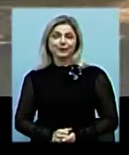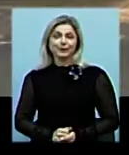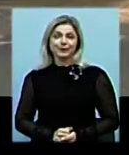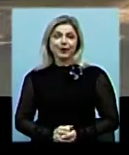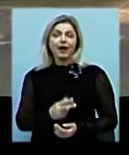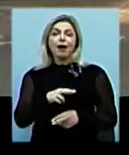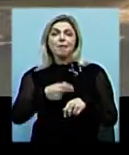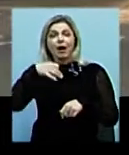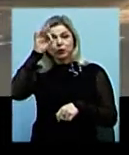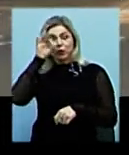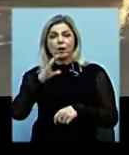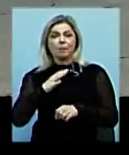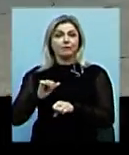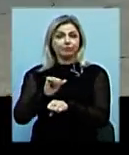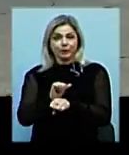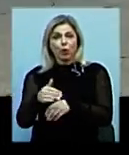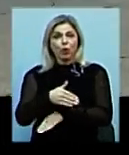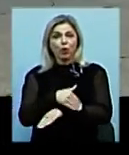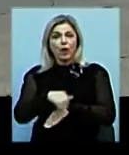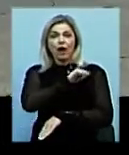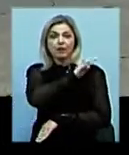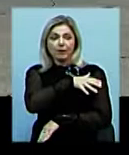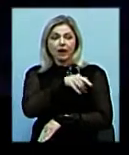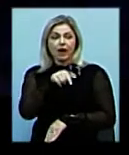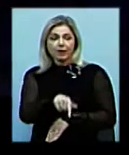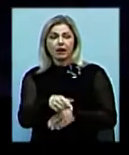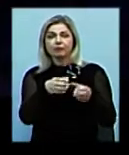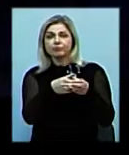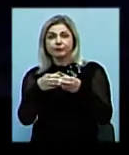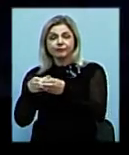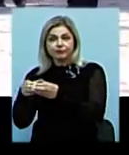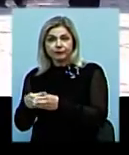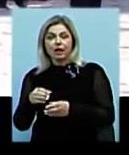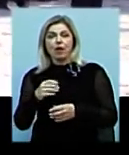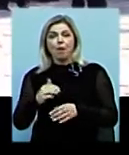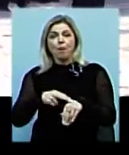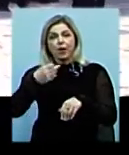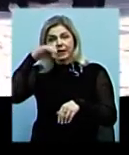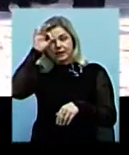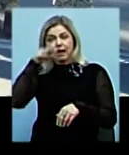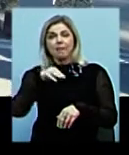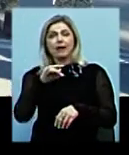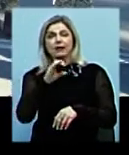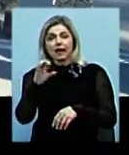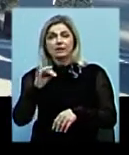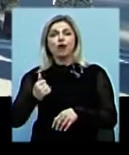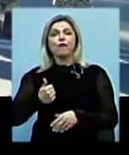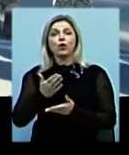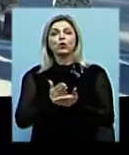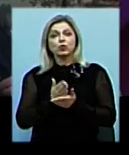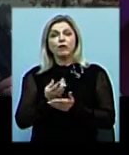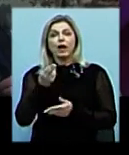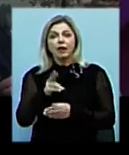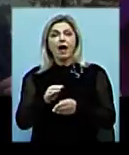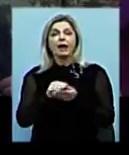Патрульні перекрили вулицю Адміральську. Тут у 10 коробок шикуються поліцейські, співробітники Державної служби з надзвичайних ситуацій та військовослужбовці для